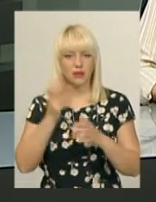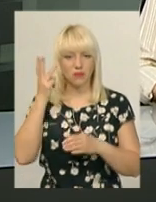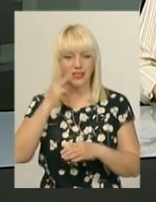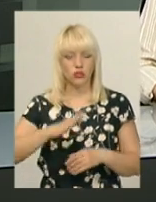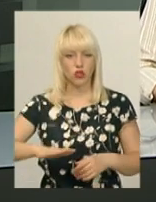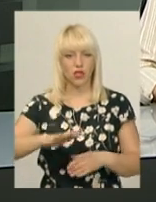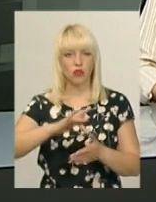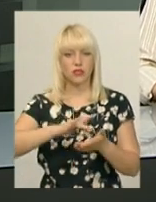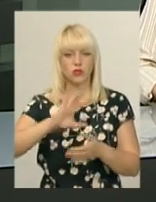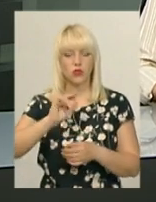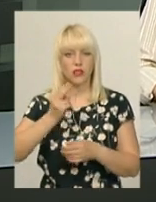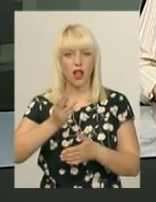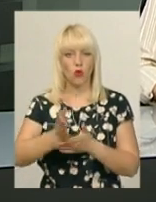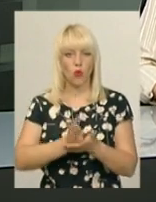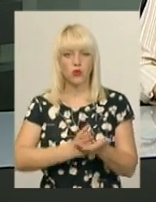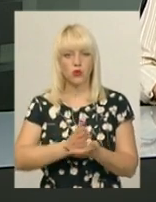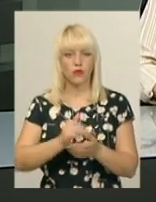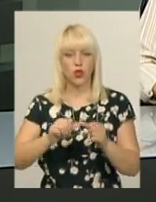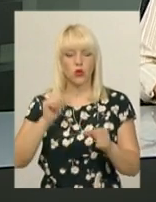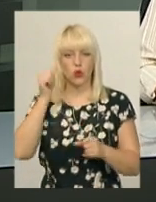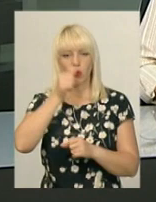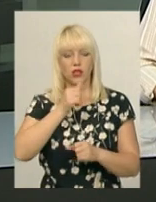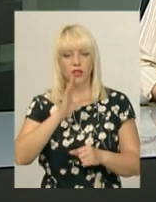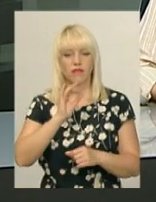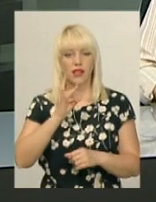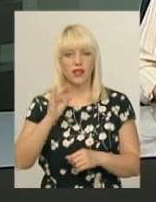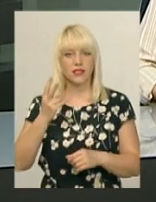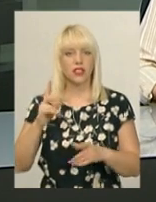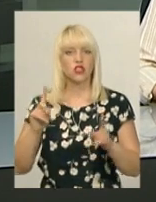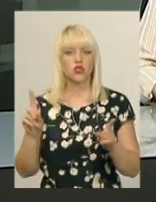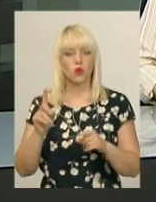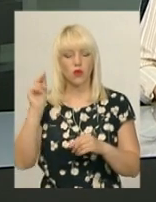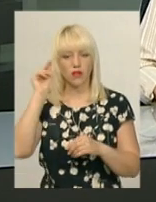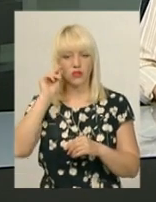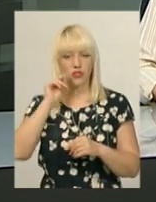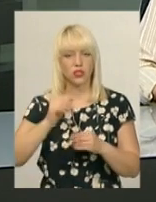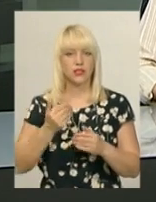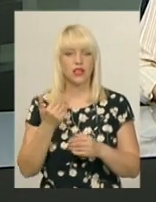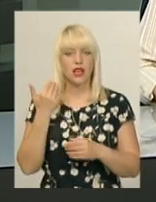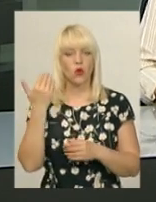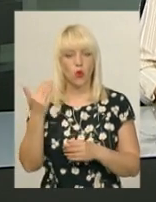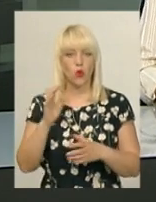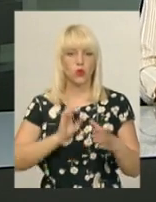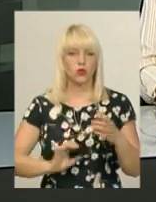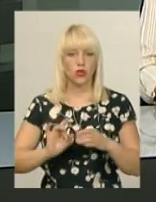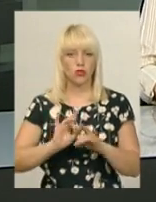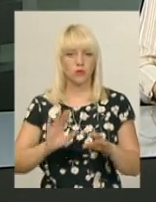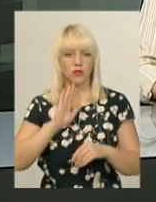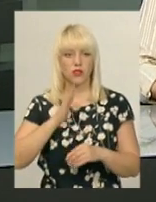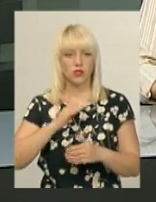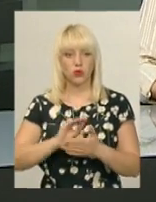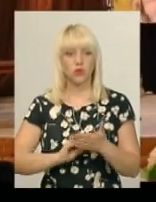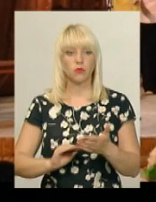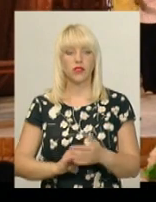центру соціального обслуговування торік у вересні. Чого за цей час навчилися його студенти, розповість Ірина Аріон.